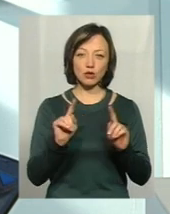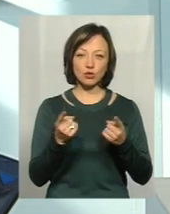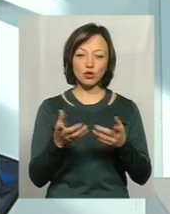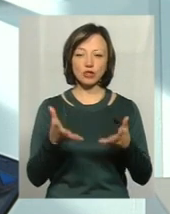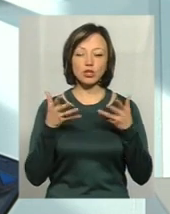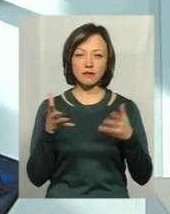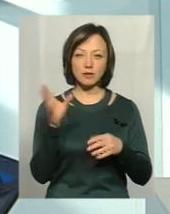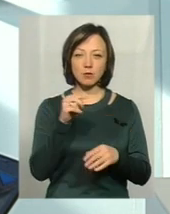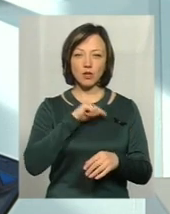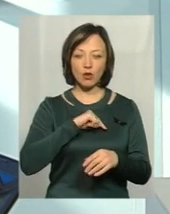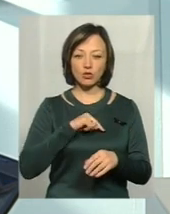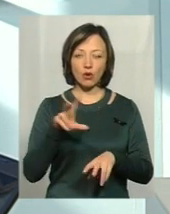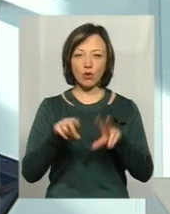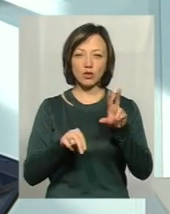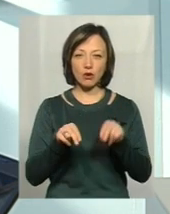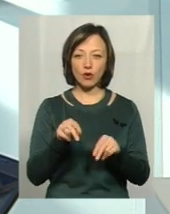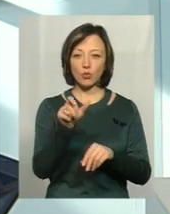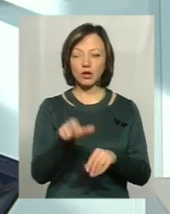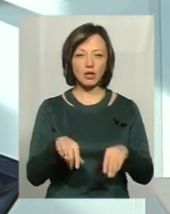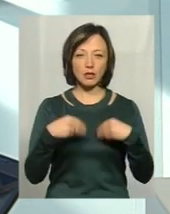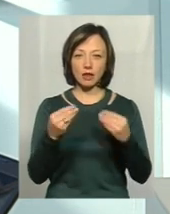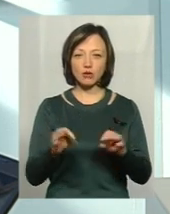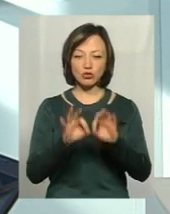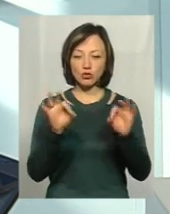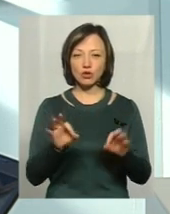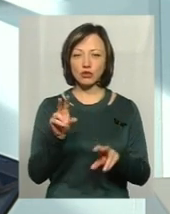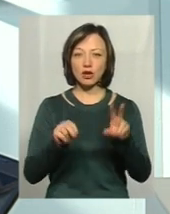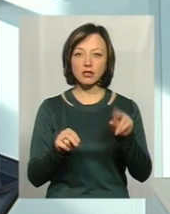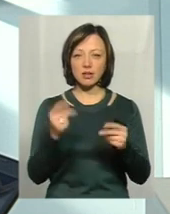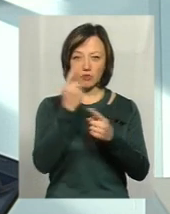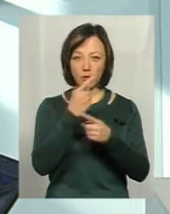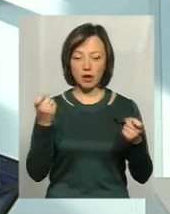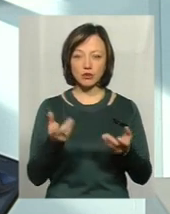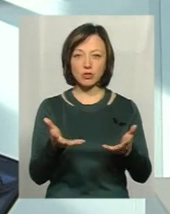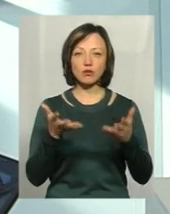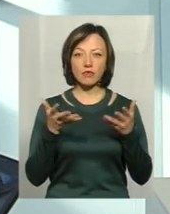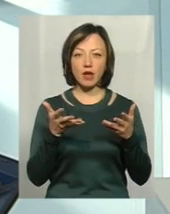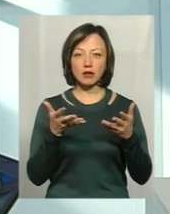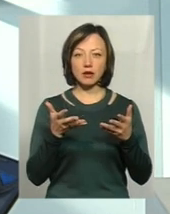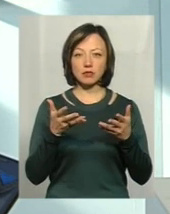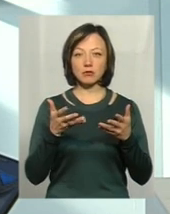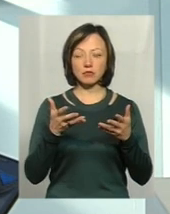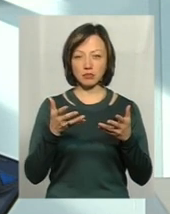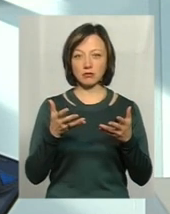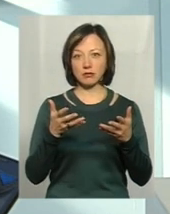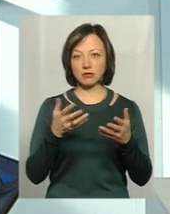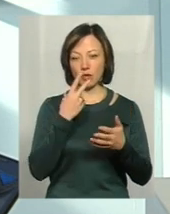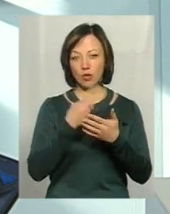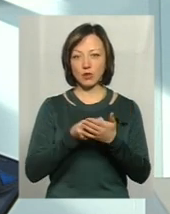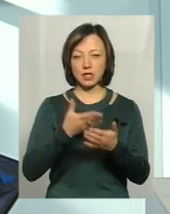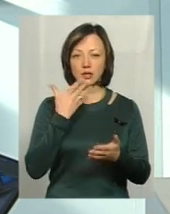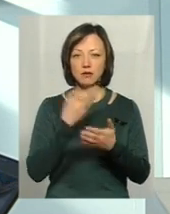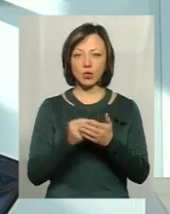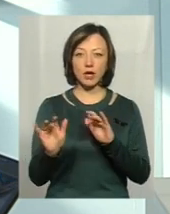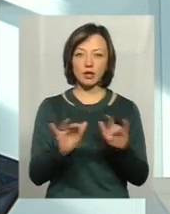чітко все психологічно розраховано. Людині не дають жодного шансу якусь інформацію з'ясувати, прийти до тями, оцінити свої